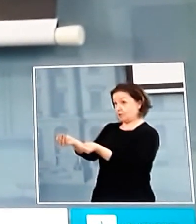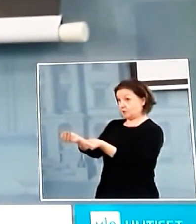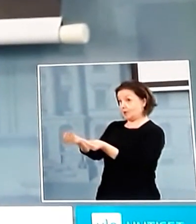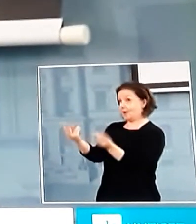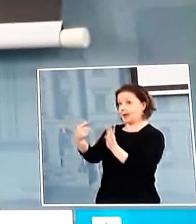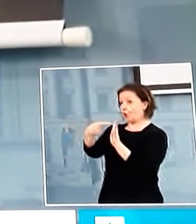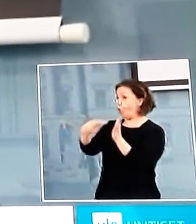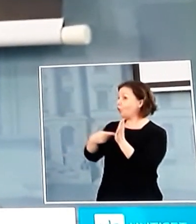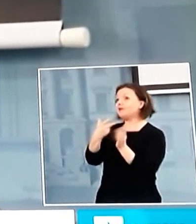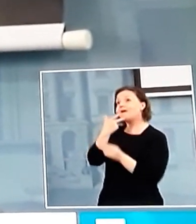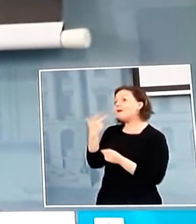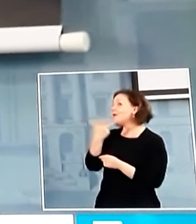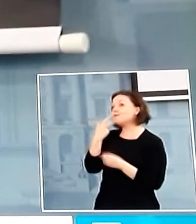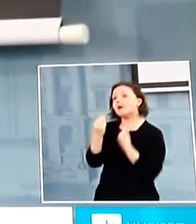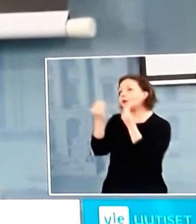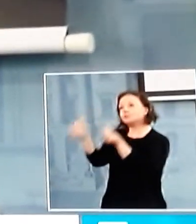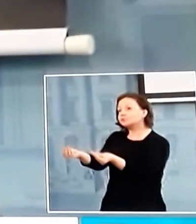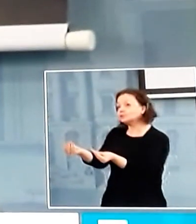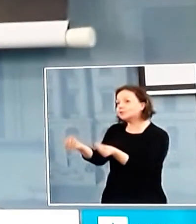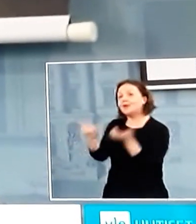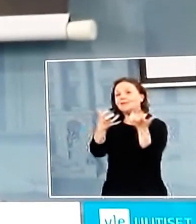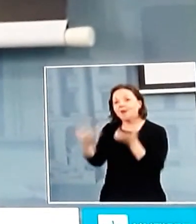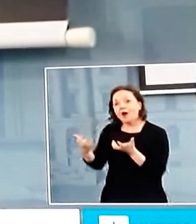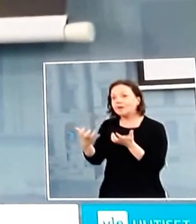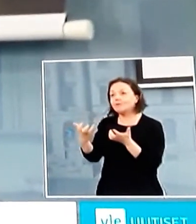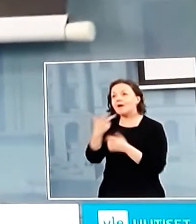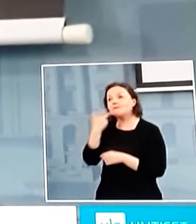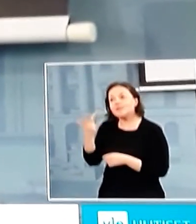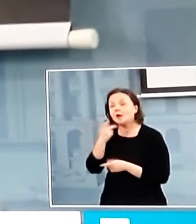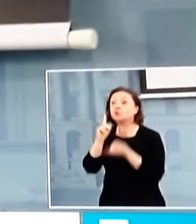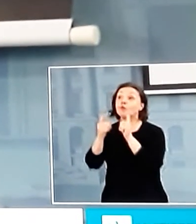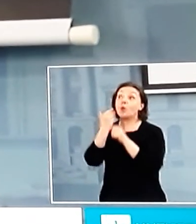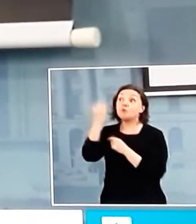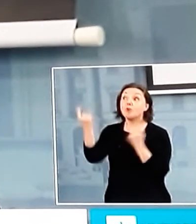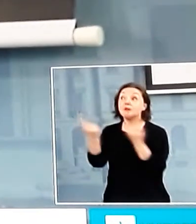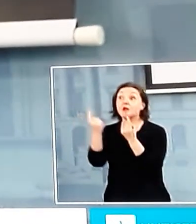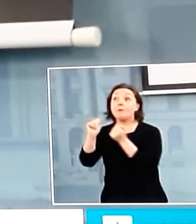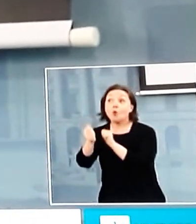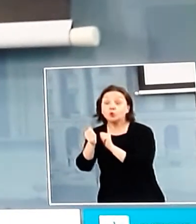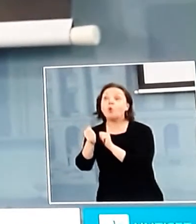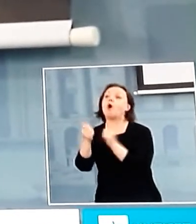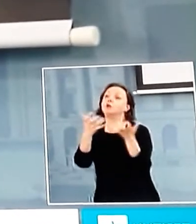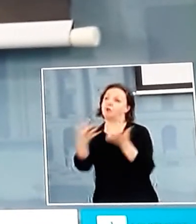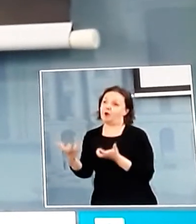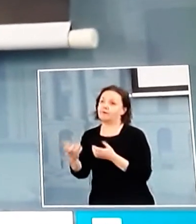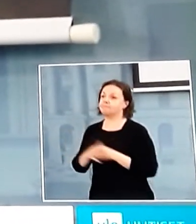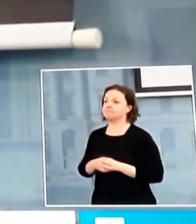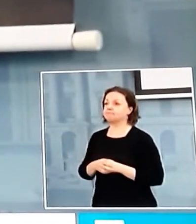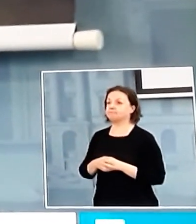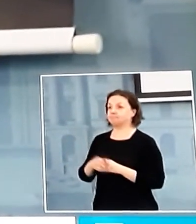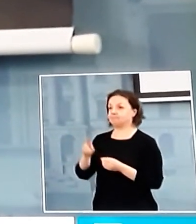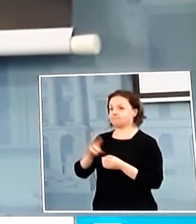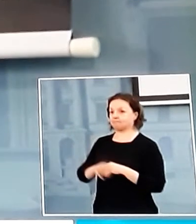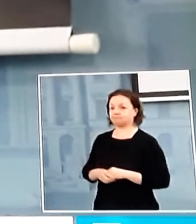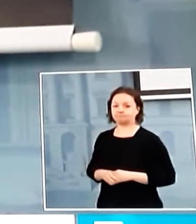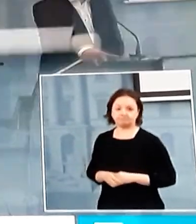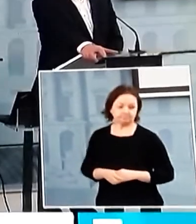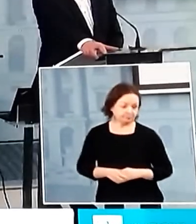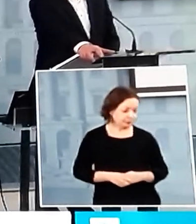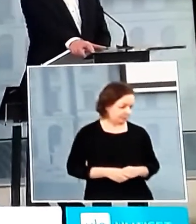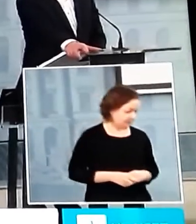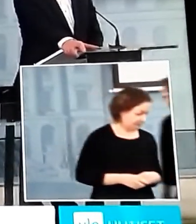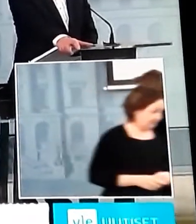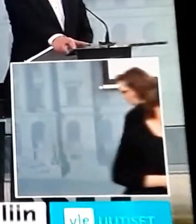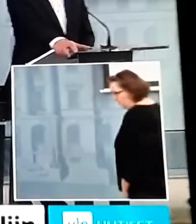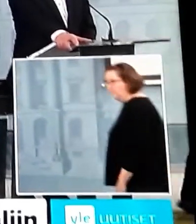näitä kohtia. Vielä ei ole ollut tarve, mutta on mahdollista, että tällainen tarve nopeastikin tulee. Otetaan tähän yhteyteen WhatsAppista yksi